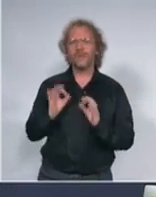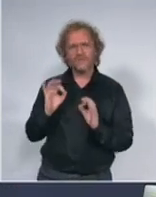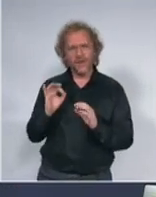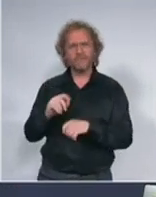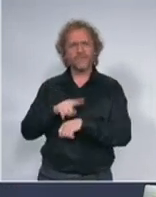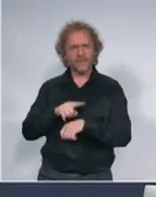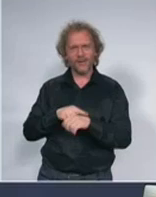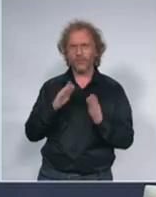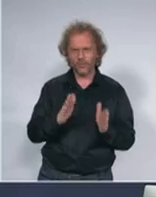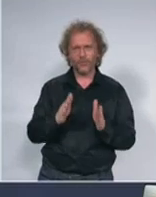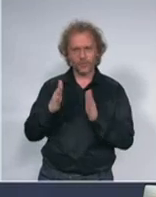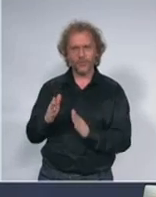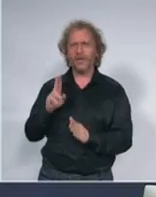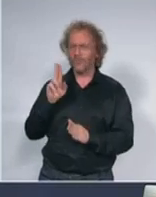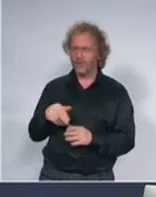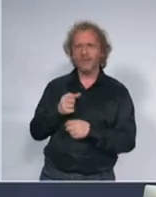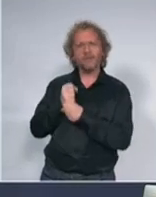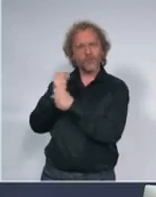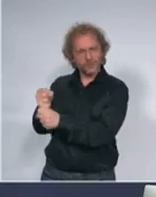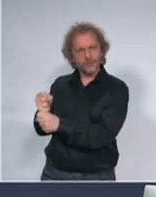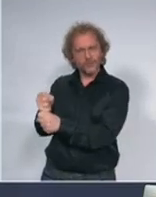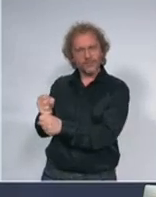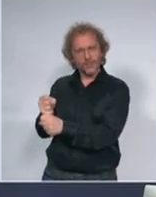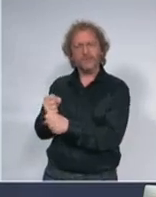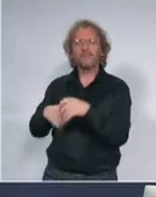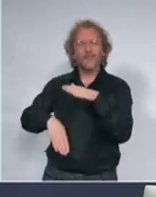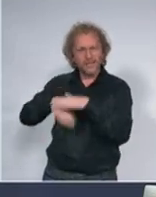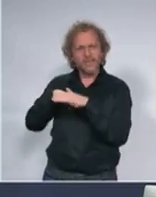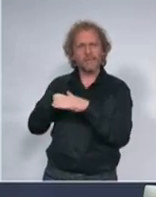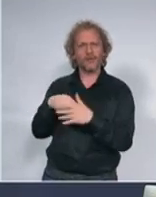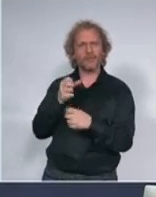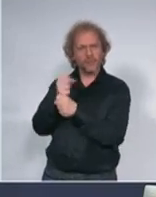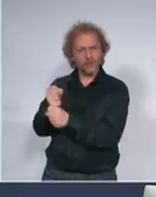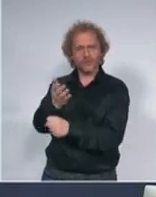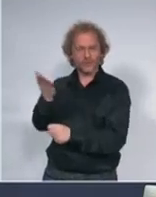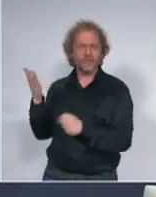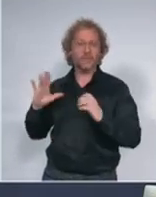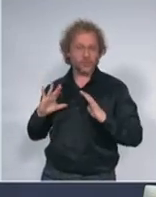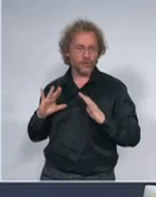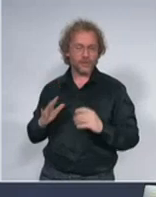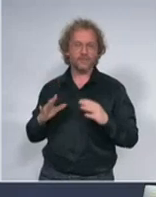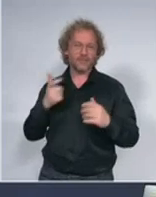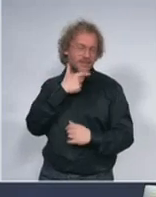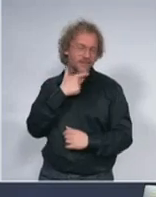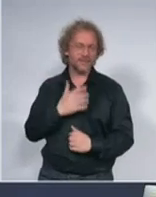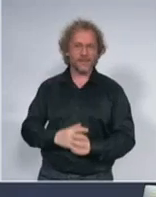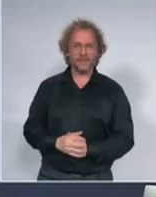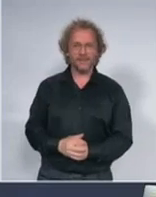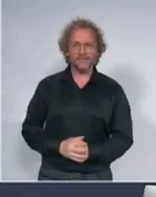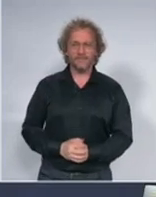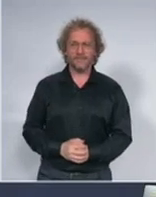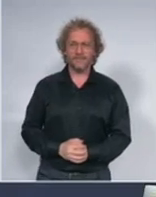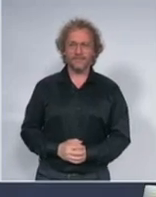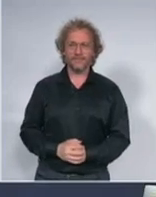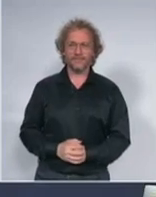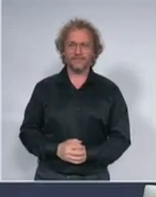moguću podršku pružamo našim građanima. Takođe, znam da naše penzionere u ovom trenutku